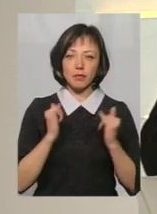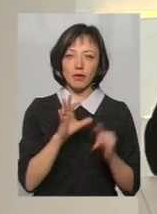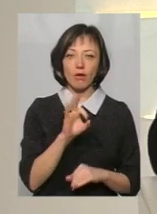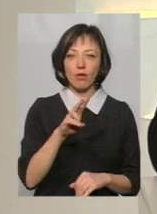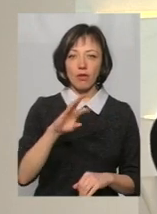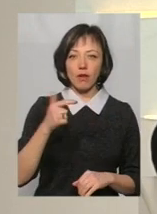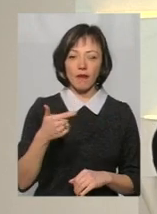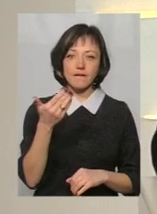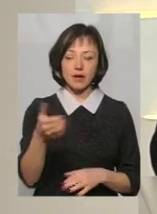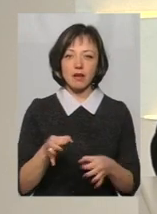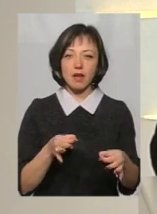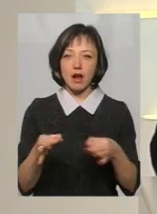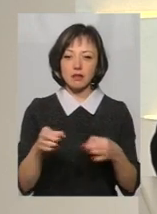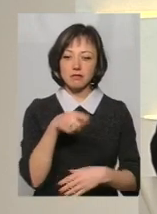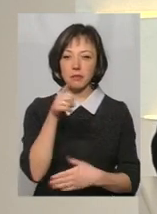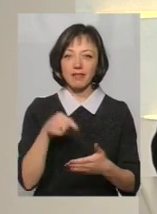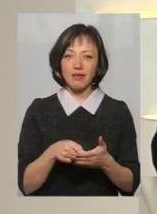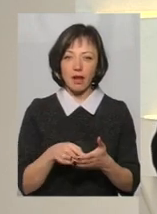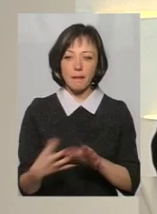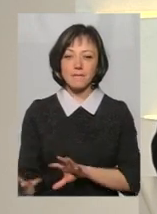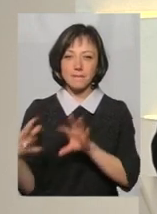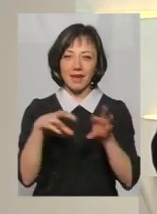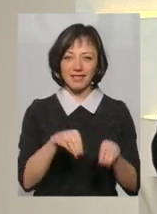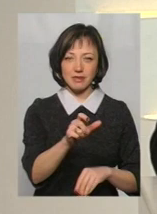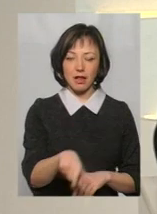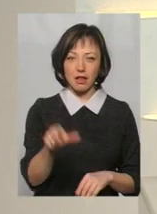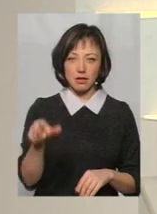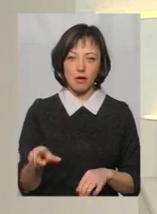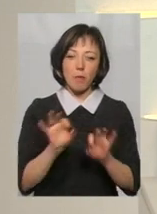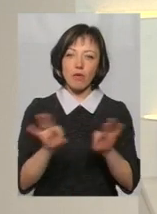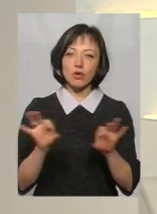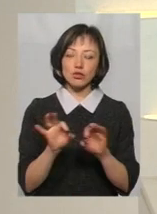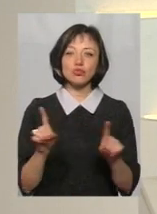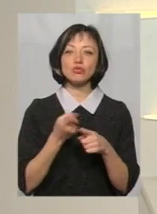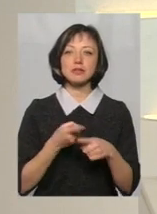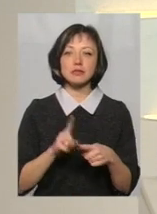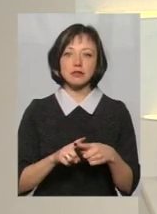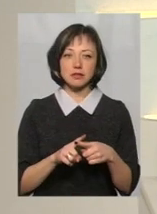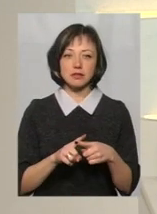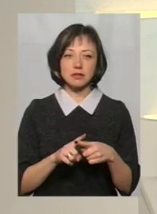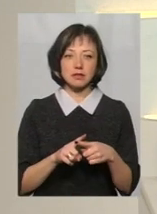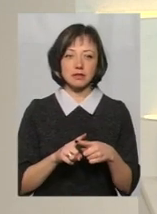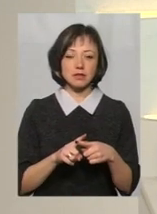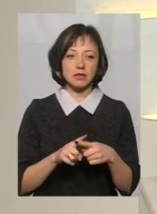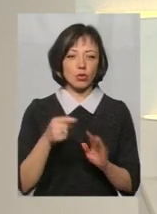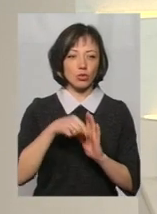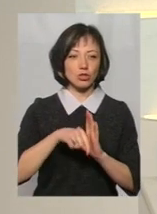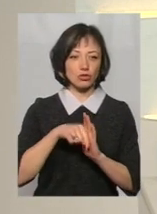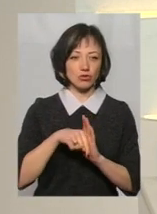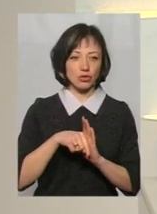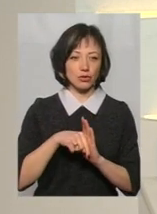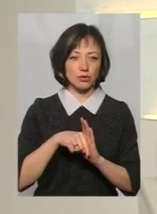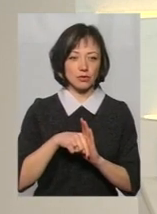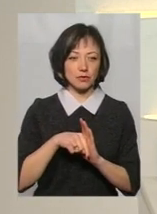радниць питань внутрішньопереміщених осіб. Писадіть, будь ласка, що це взагалі означає, так?